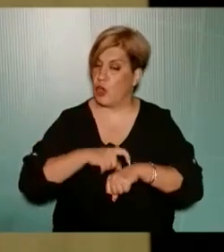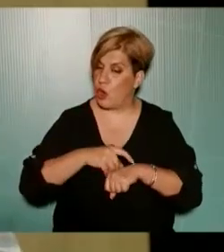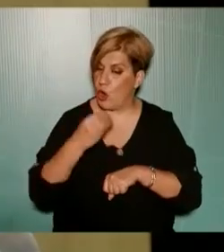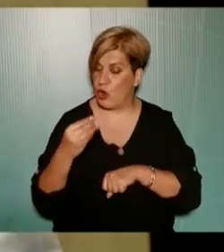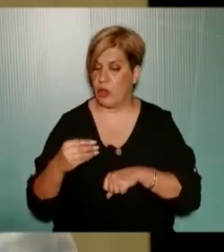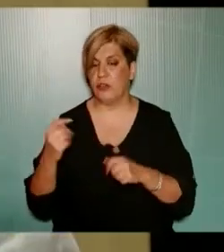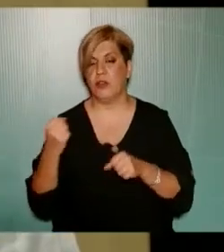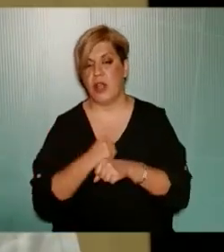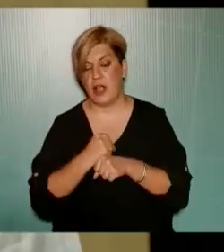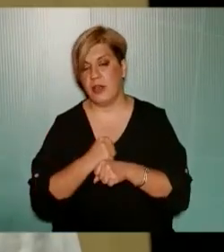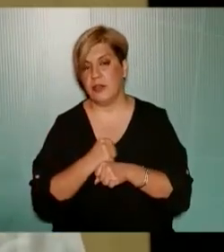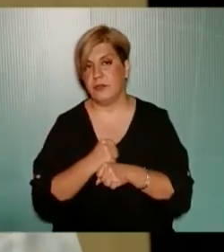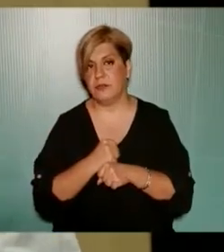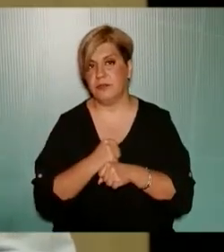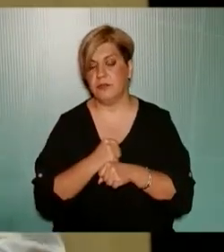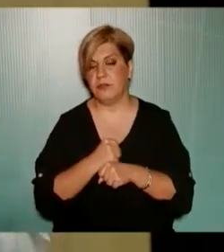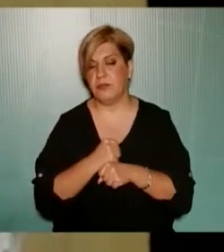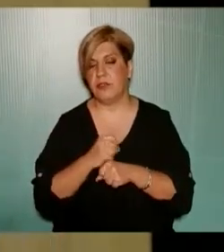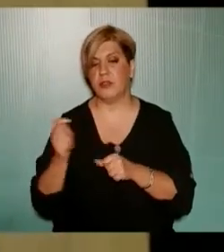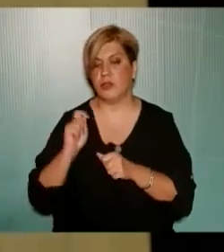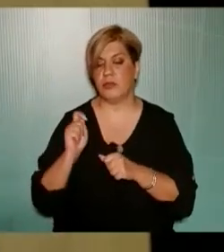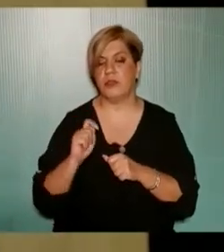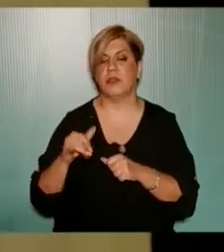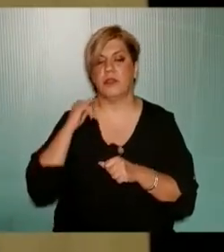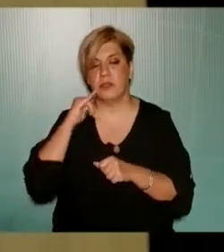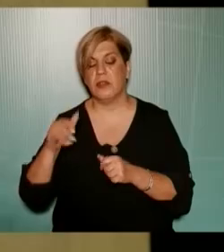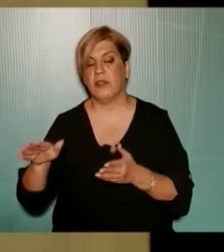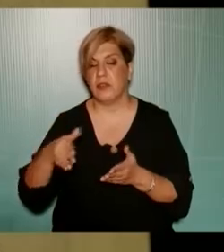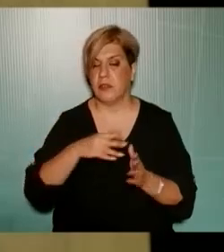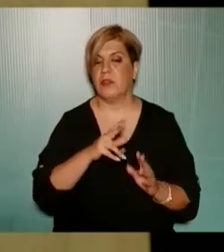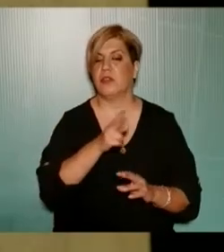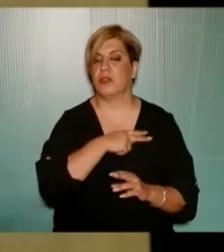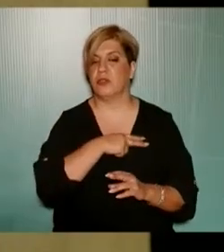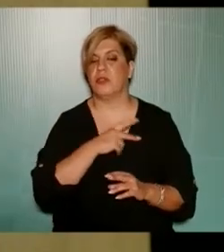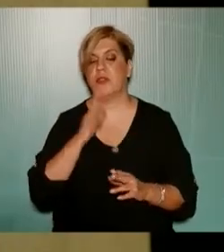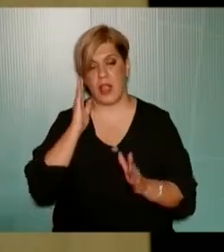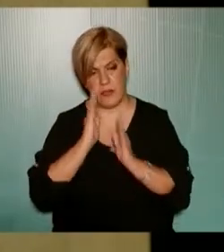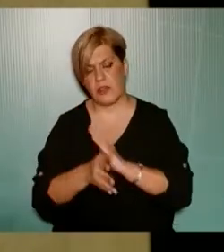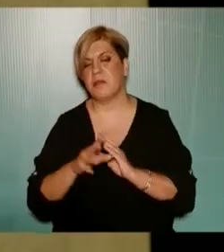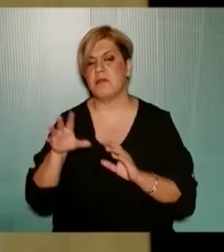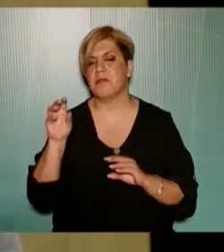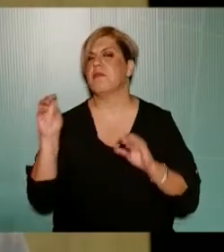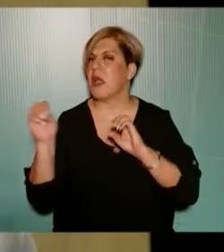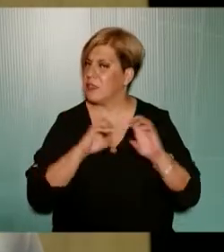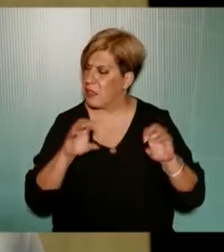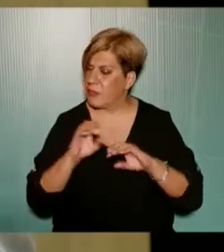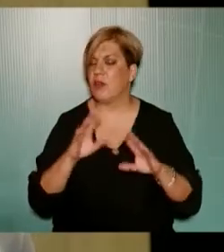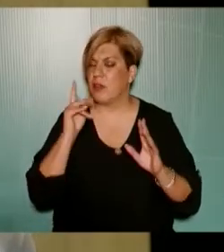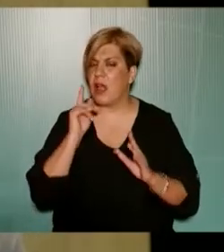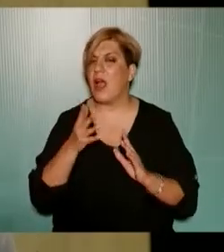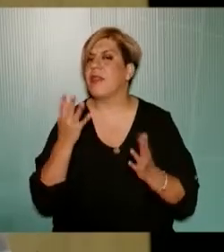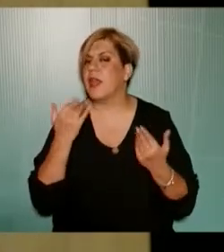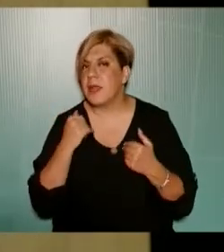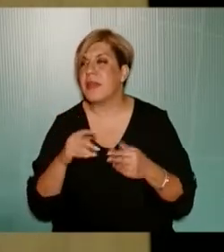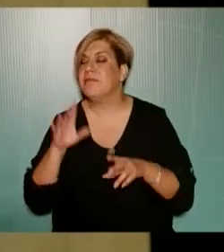στο να το κάνει αυτό το σκουπίδι όταν τηλεφωνιάτε πολύ σωστά που είναι αυτονόητο μαζεύετε κτλ αλλά δεν